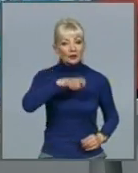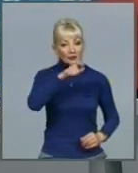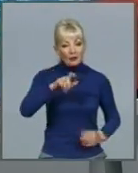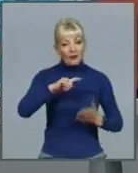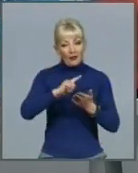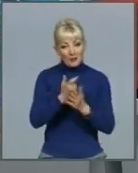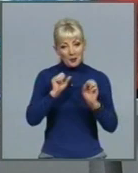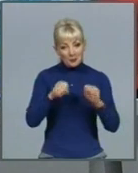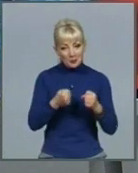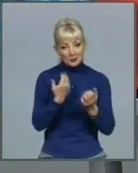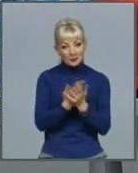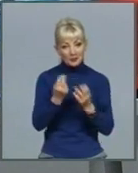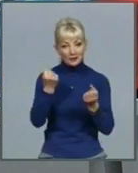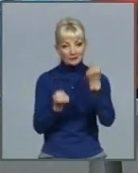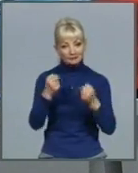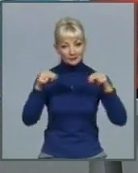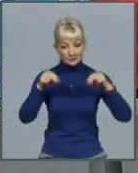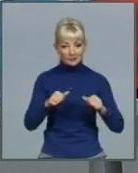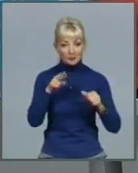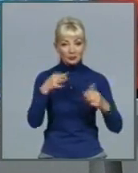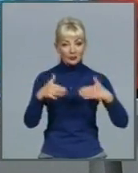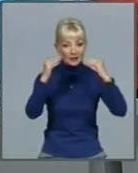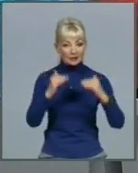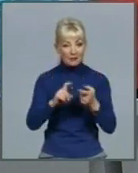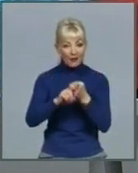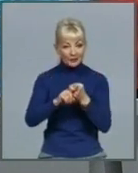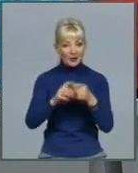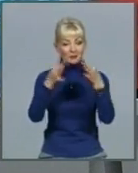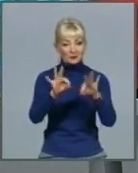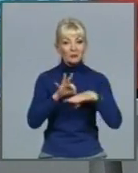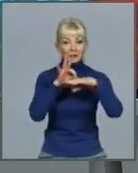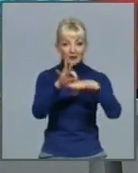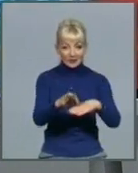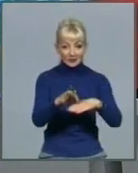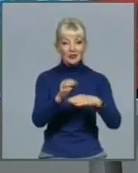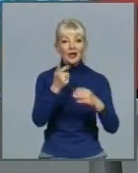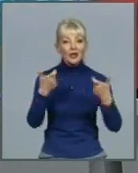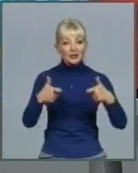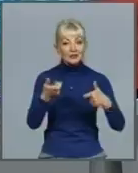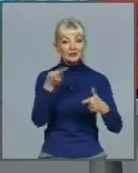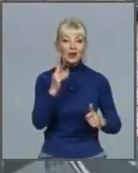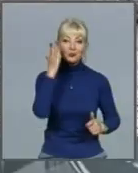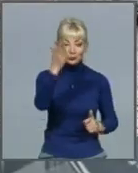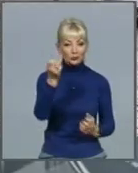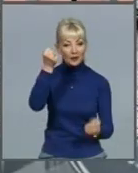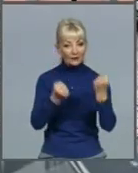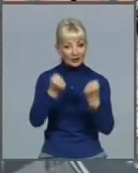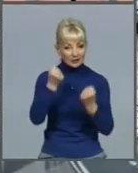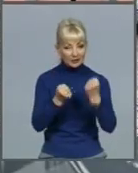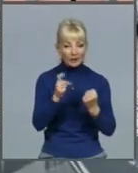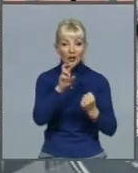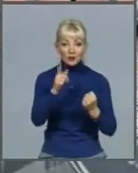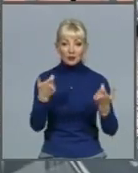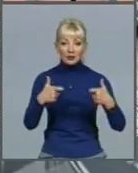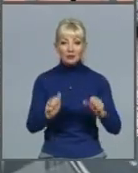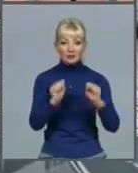посвідчення. У зв'язку з послабленням карантину дозволено проводити практичні іспити для майбутніх водіїв. Щоб скласти іспити, необхідно у